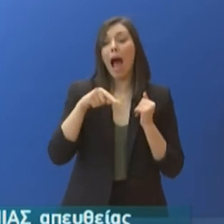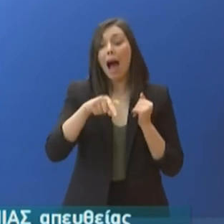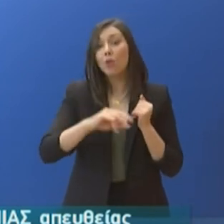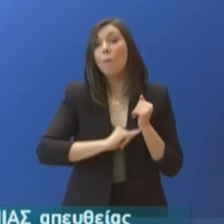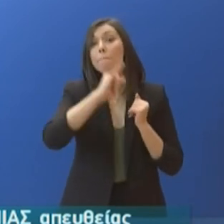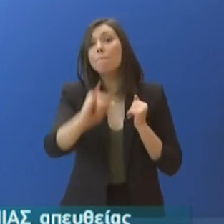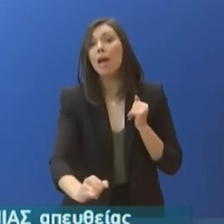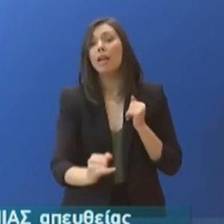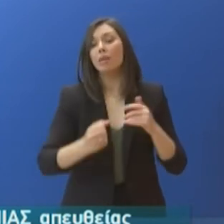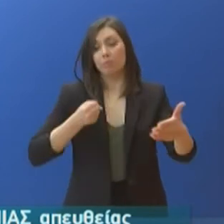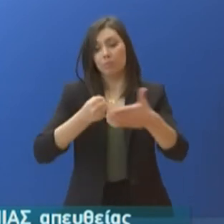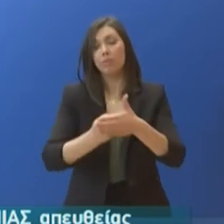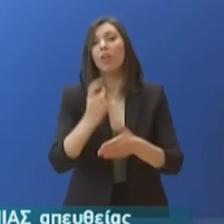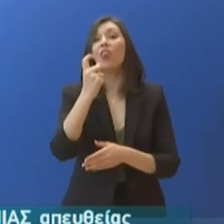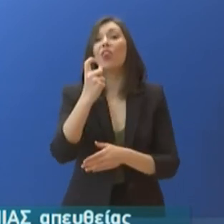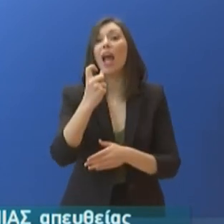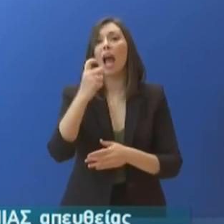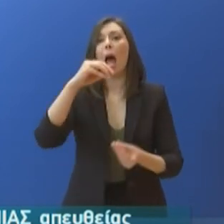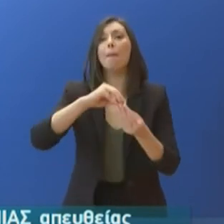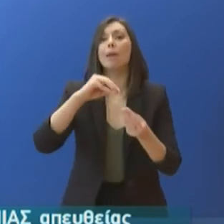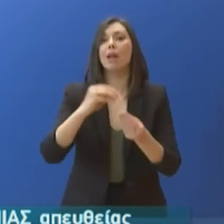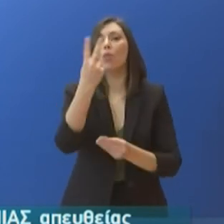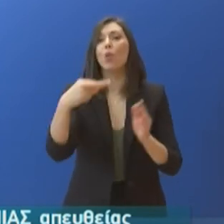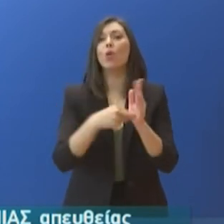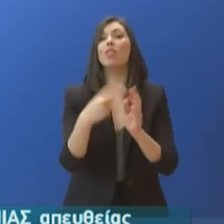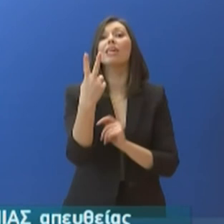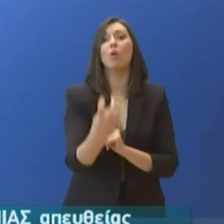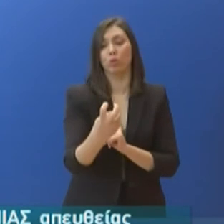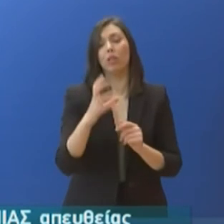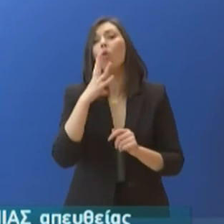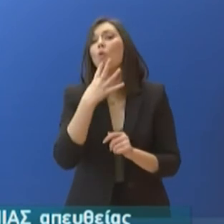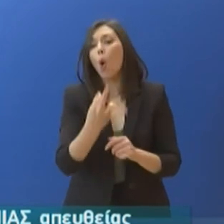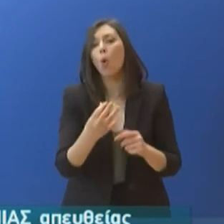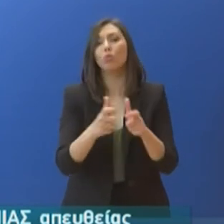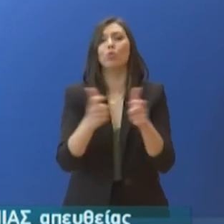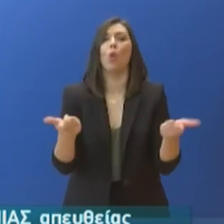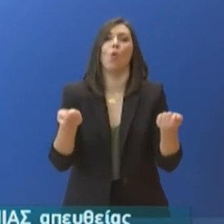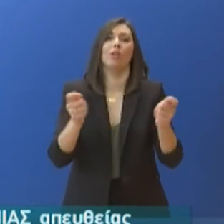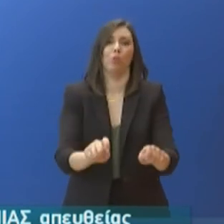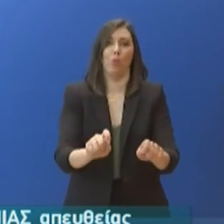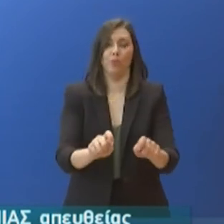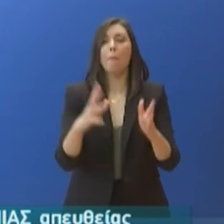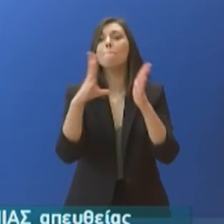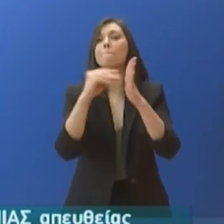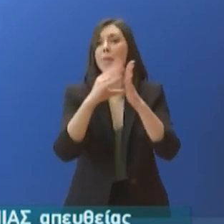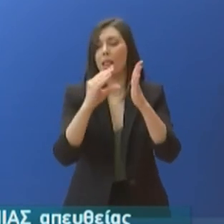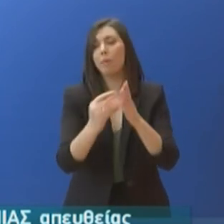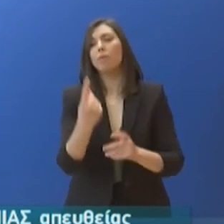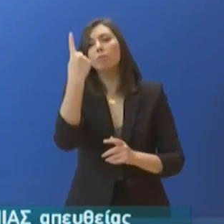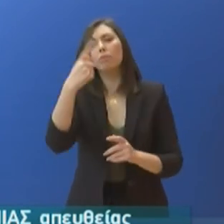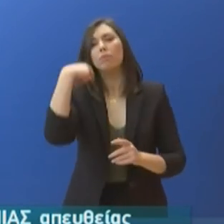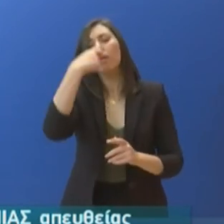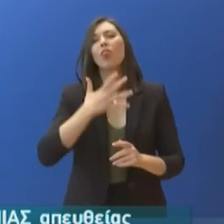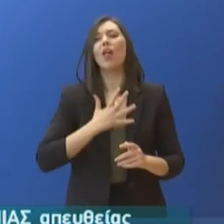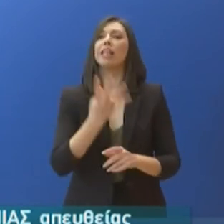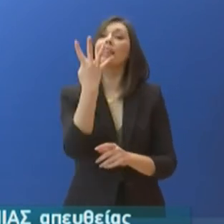Τετάρτου 2020. Για κάθε τέσσερις ημέρες άδειας, τρεις θα λογίζονται ως ειδικού σκοπού και μόνο